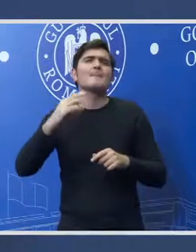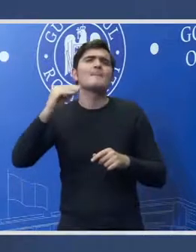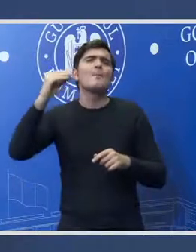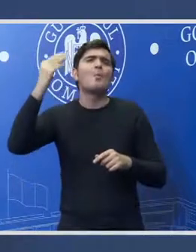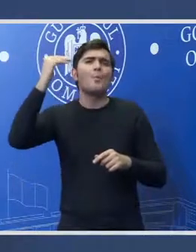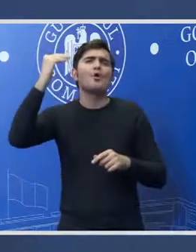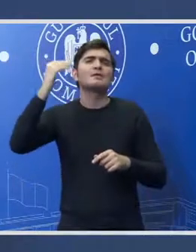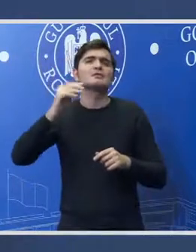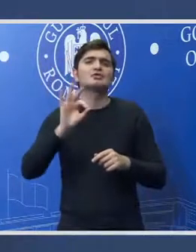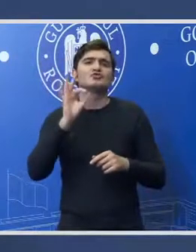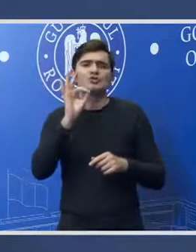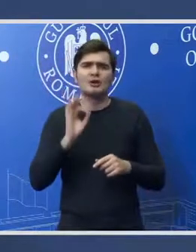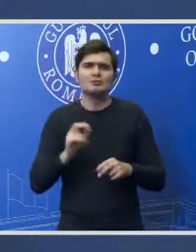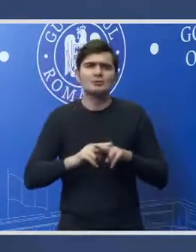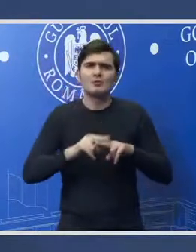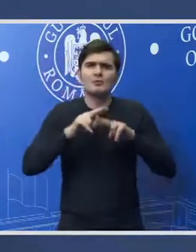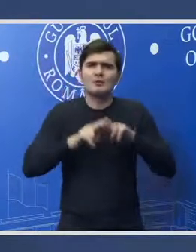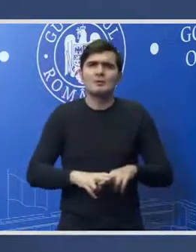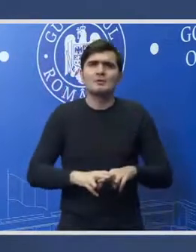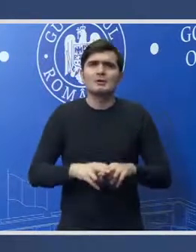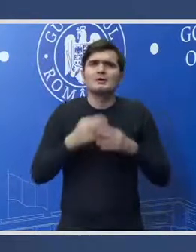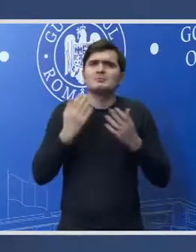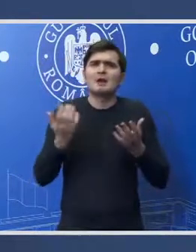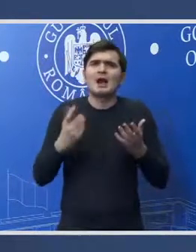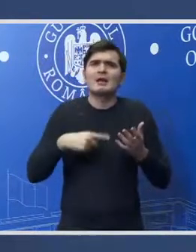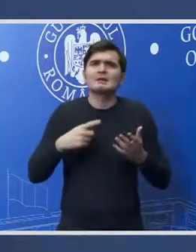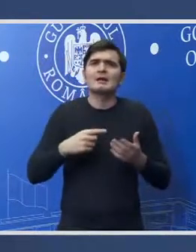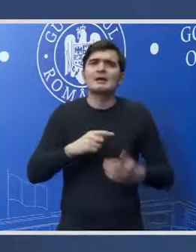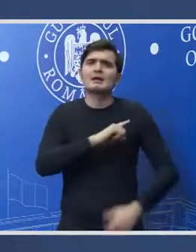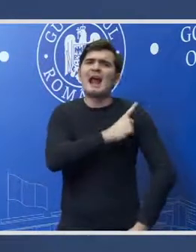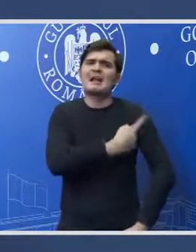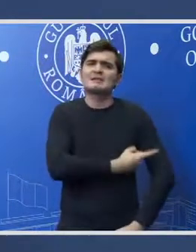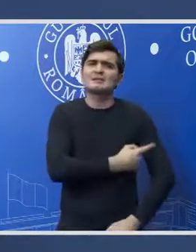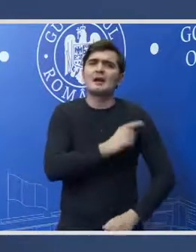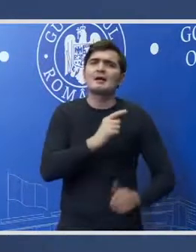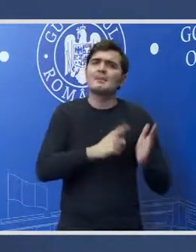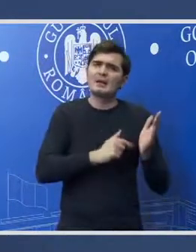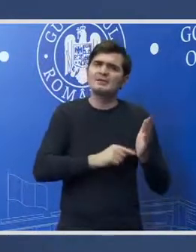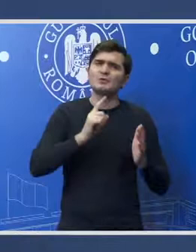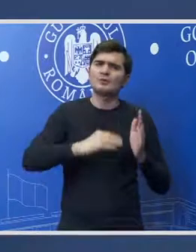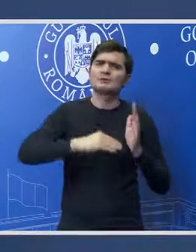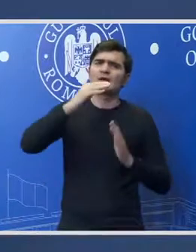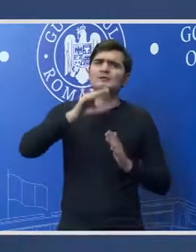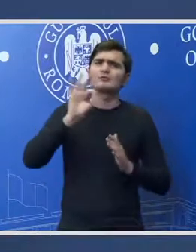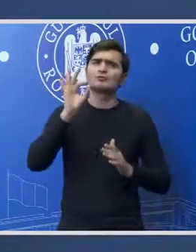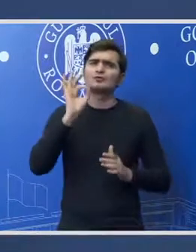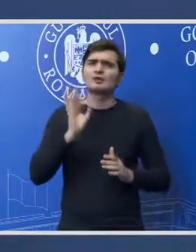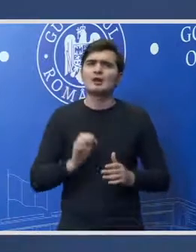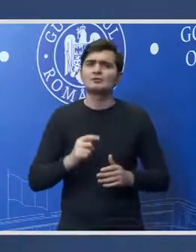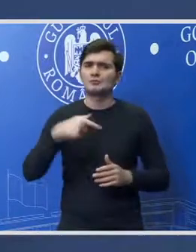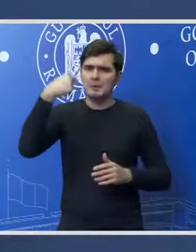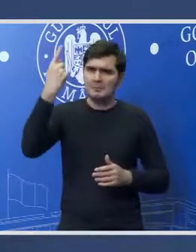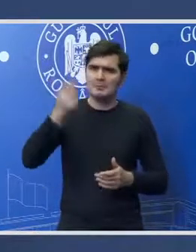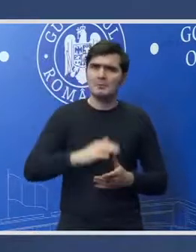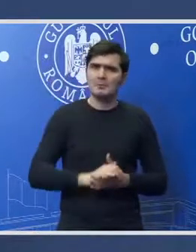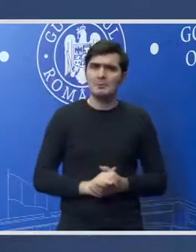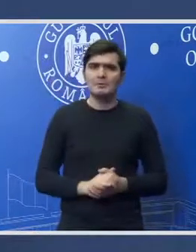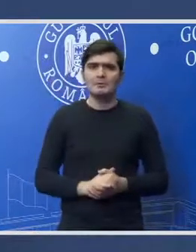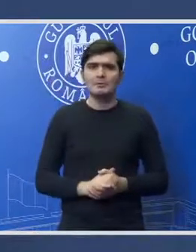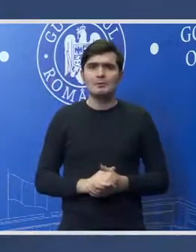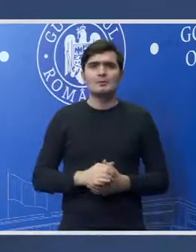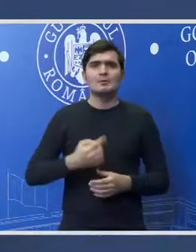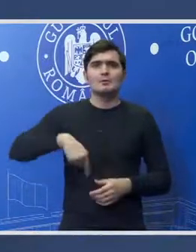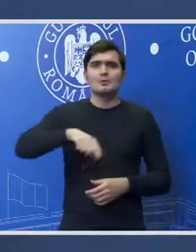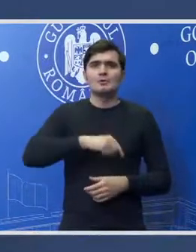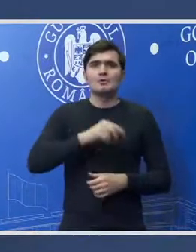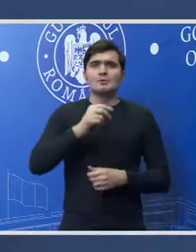Cum rămâne până la urmă și ce ne garantează nouă până la urmă că pensiile vor crește în continuare cu 50% așa cum ați mai spus. În primul rând trebuie să